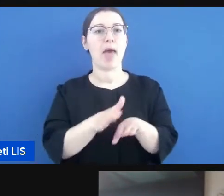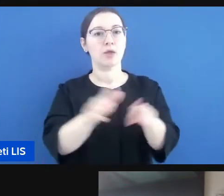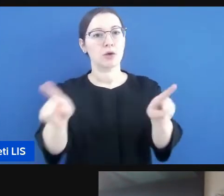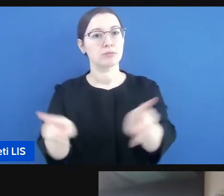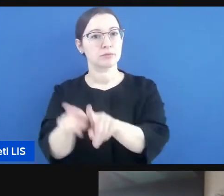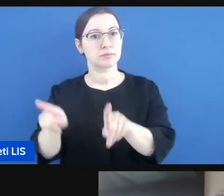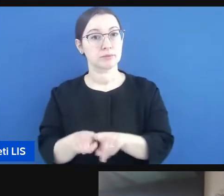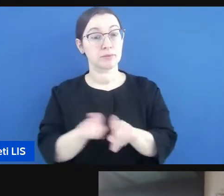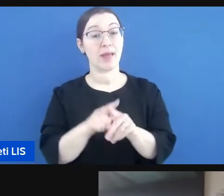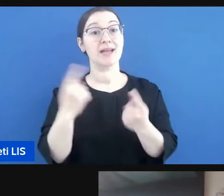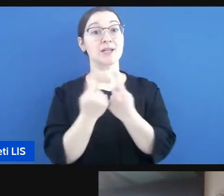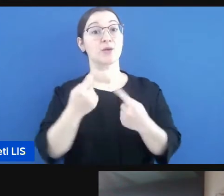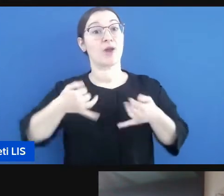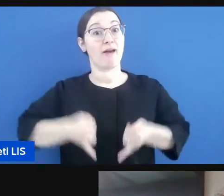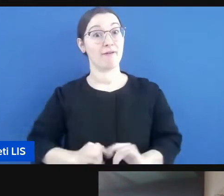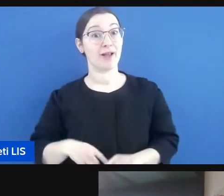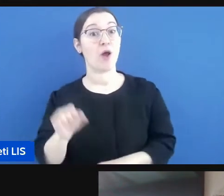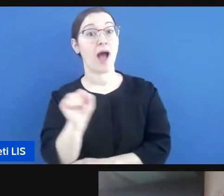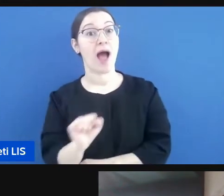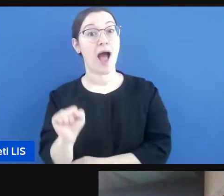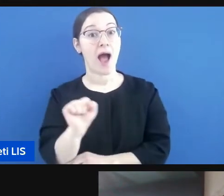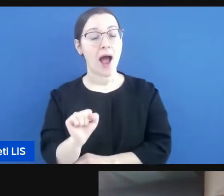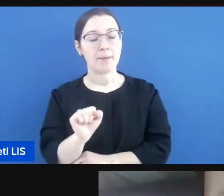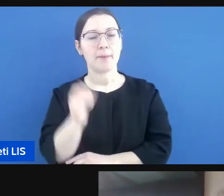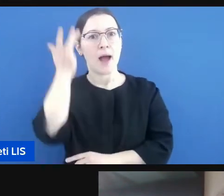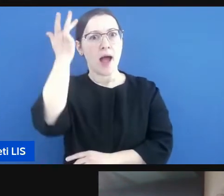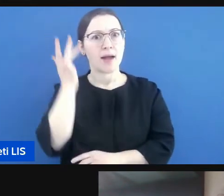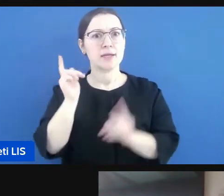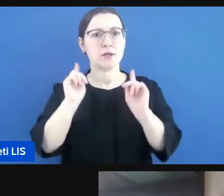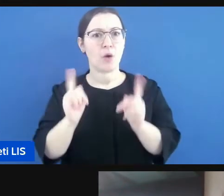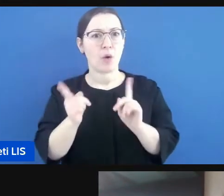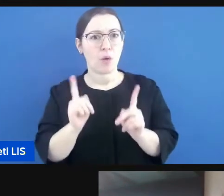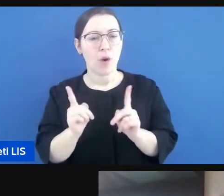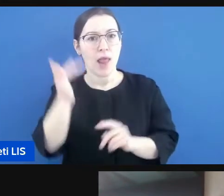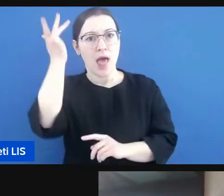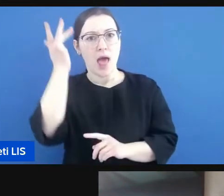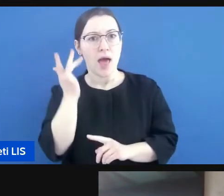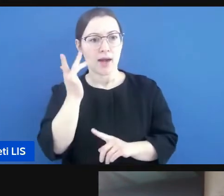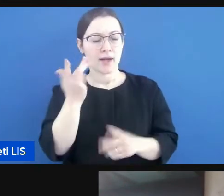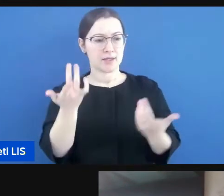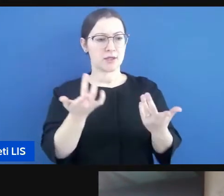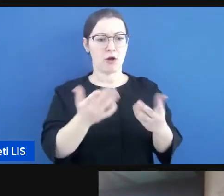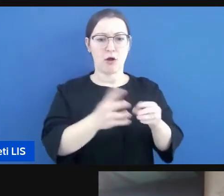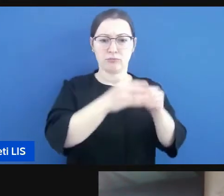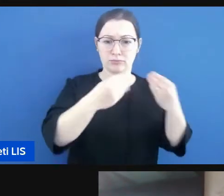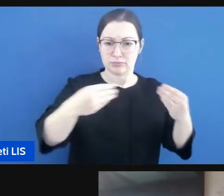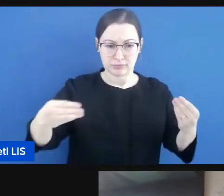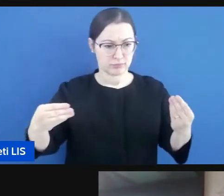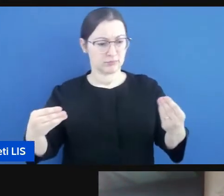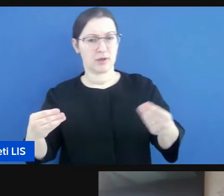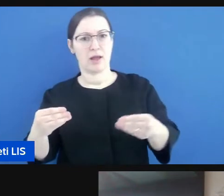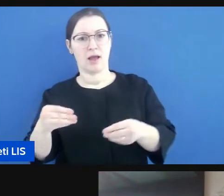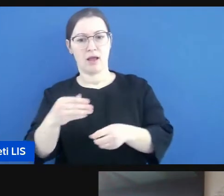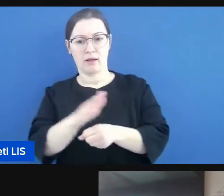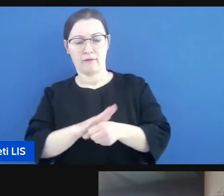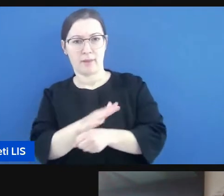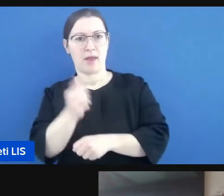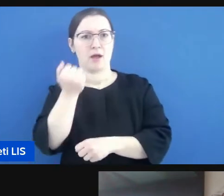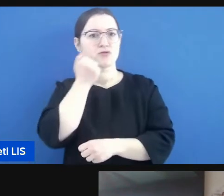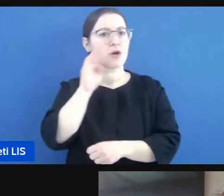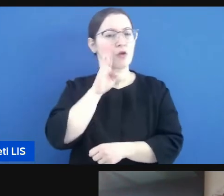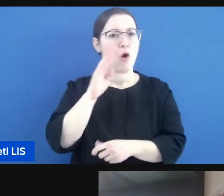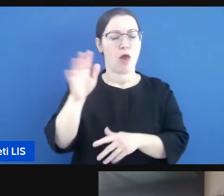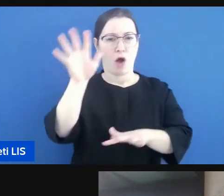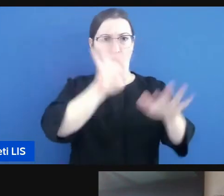si è corso il rischio di generare confusione confusione nel genitore e confusione nel ragazzo